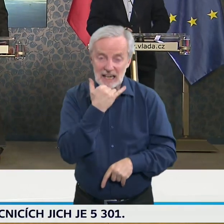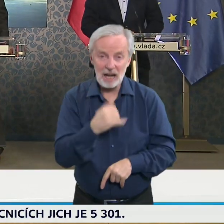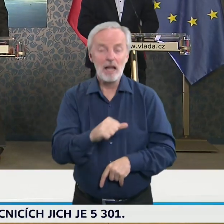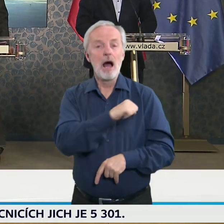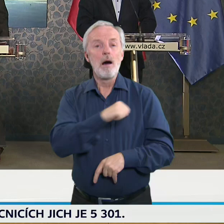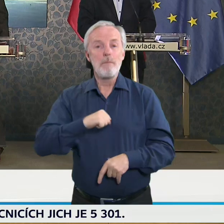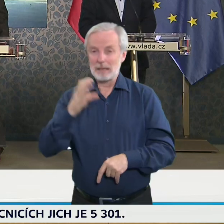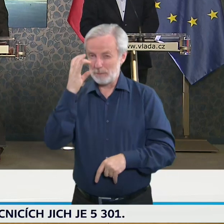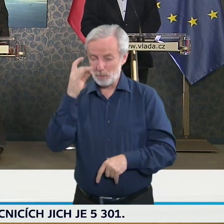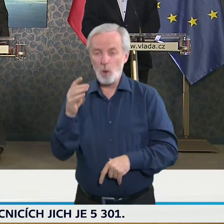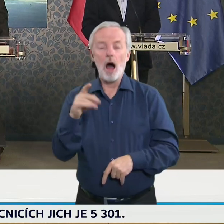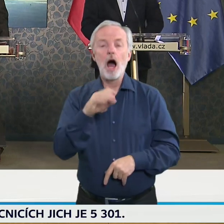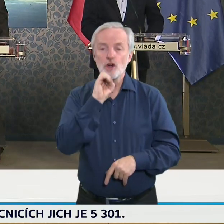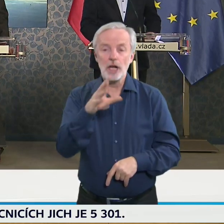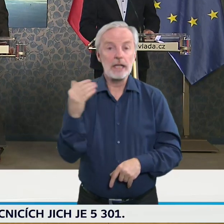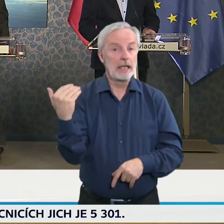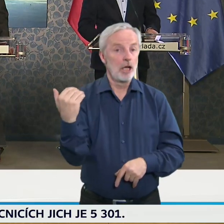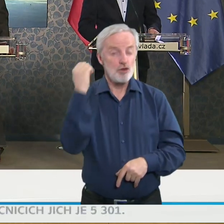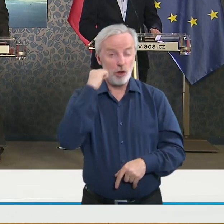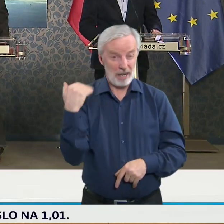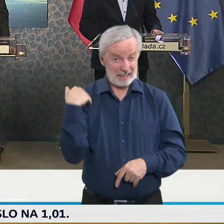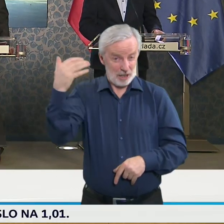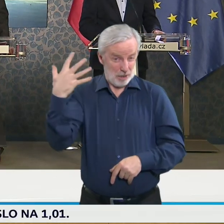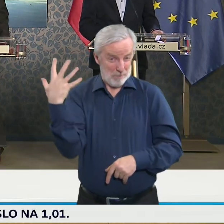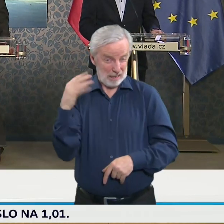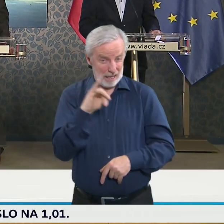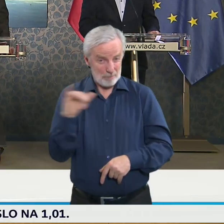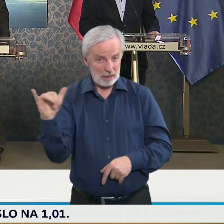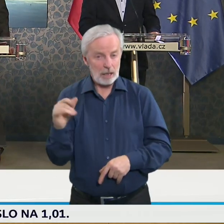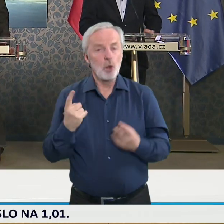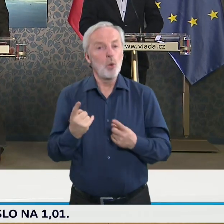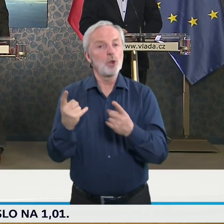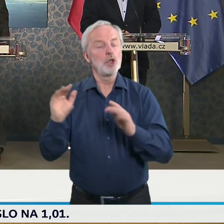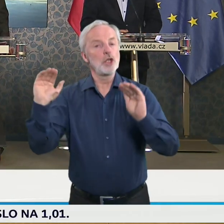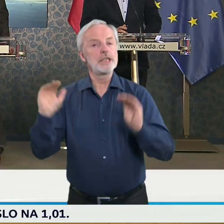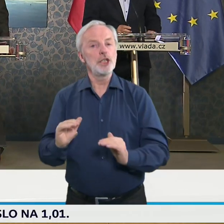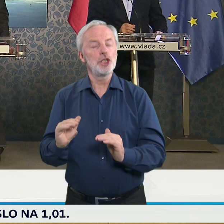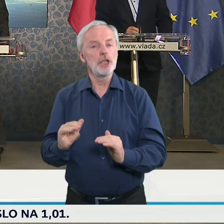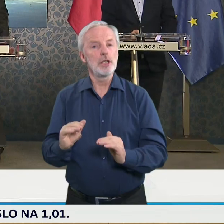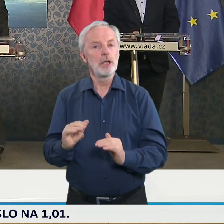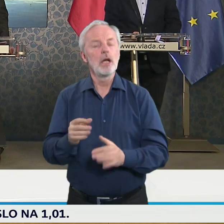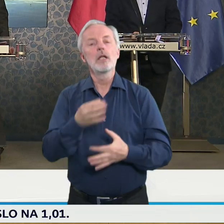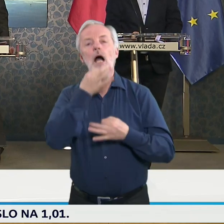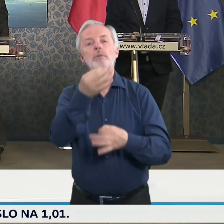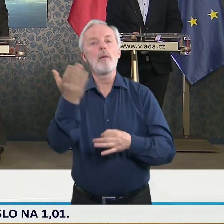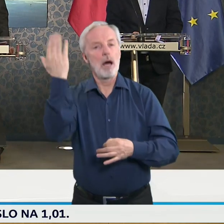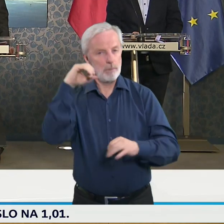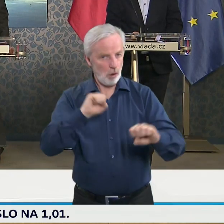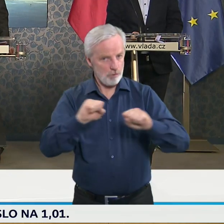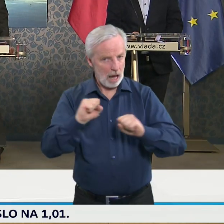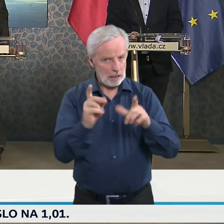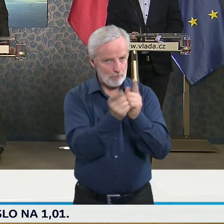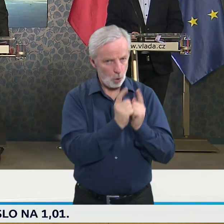let je účinnost nižší a že by se o tom mělo debatovat, tak jestli ta debata na úrovni vlády proběhla, nebo jestli proběhne,